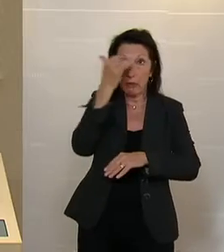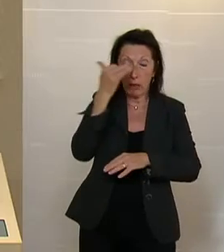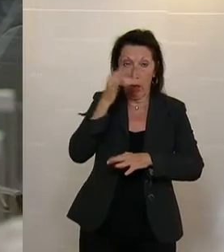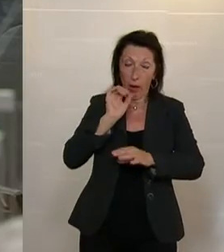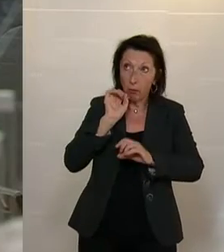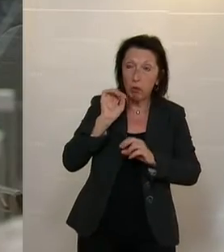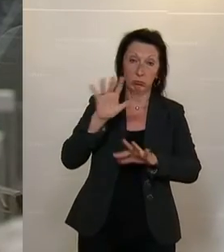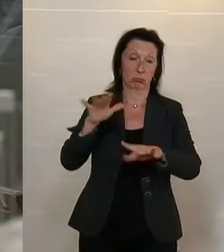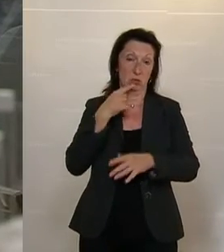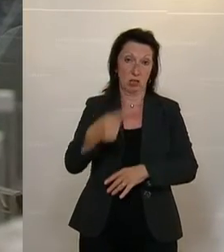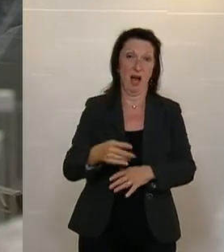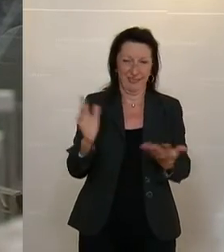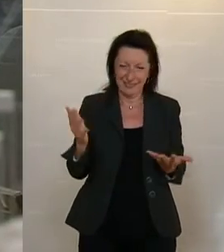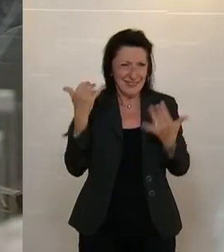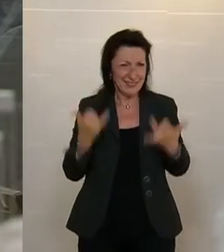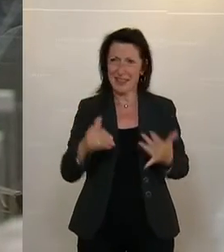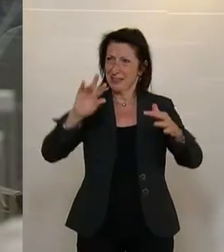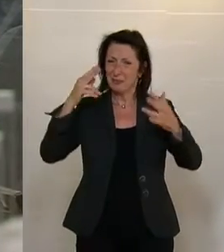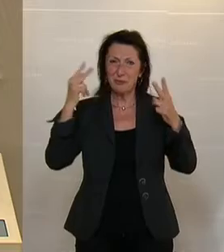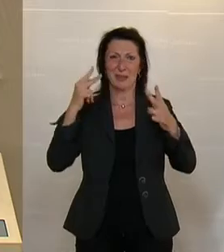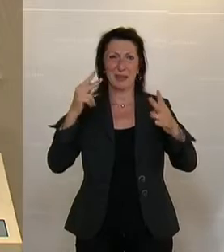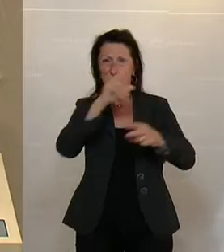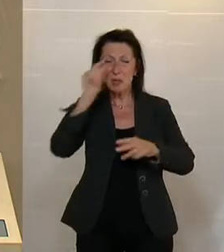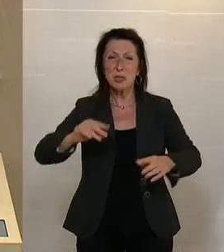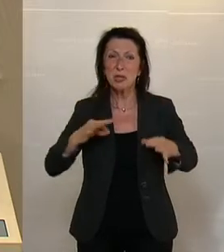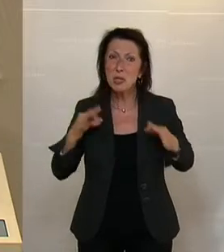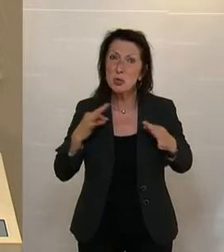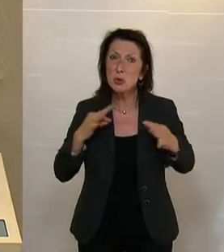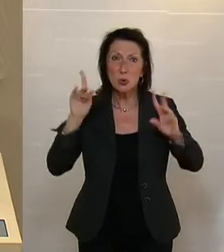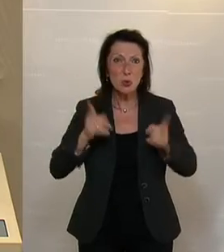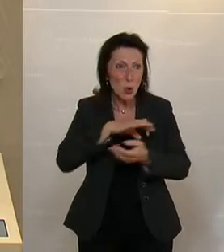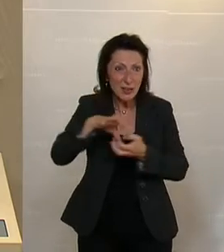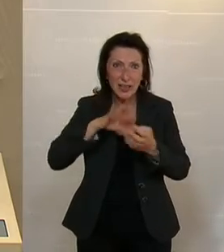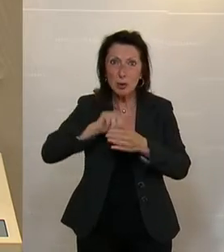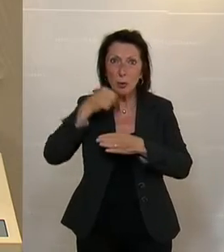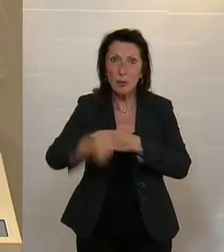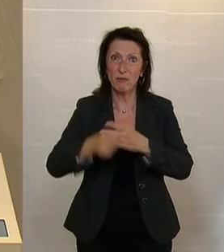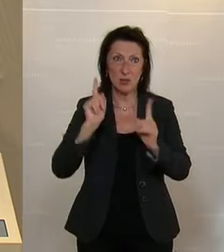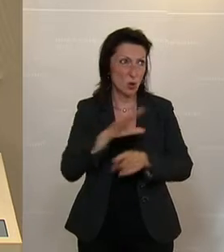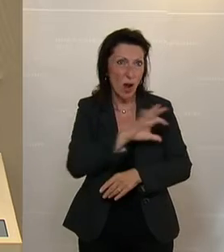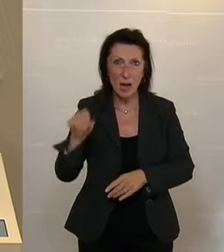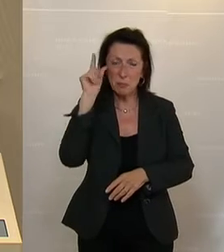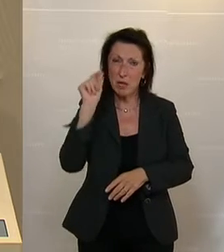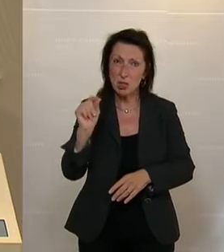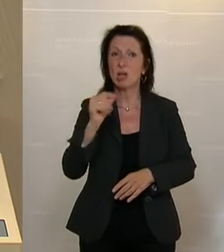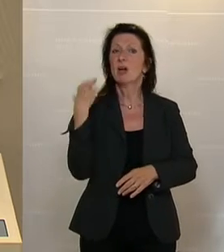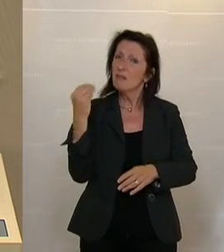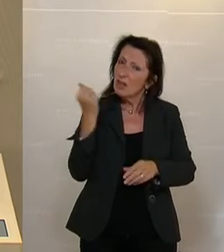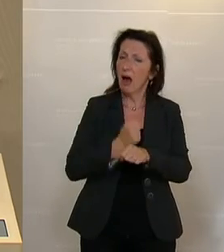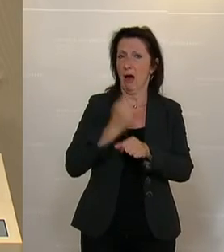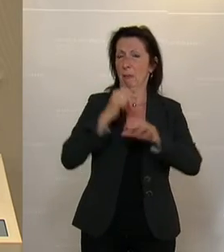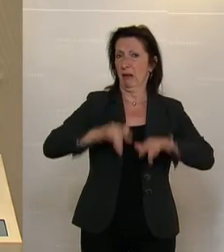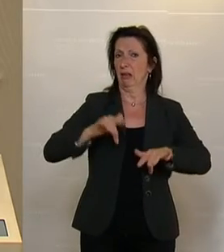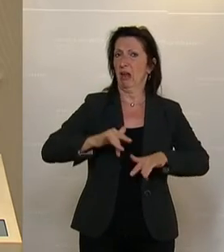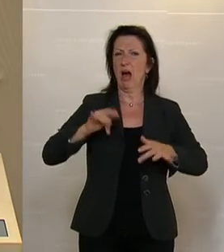Schau mal, dass wir rauskommen aus dieser Krise und dass wir in Österreich wirklich wieder einen guten Weg gehen können, dass die Menschen wieder Arbeit haben, dass wir endlich diese Corona